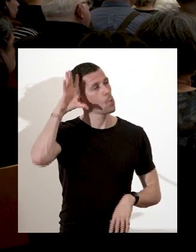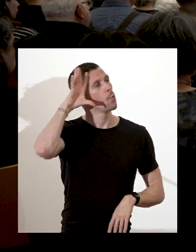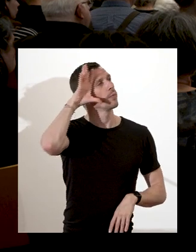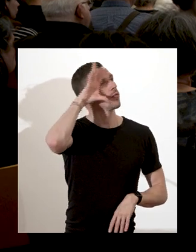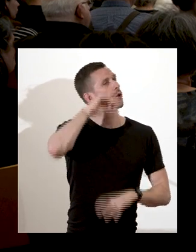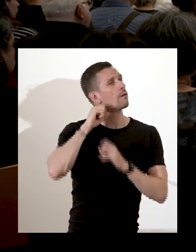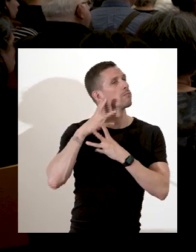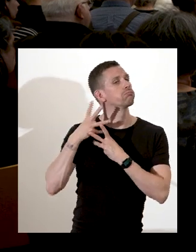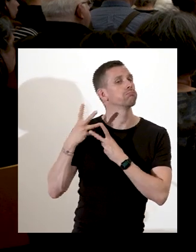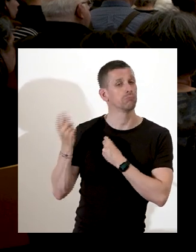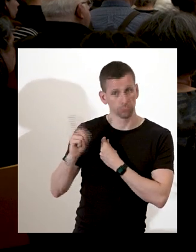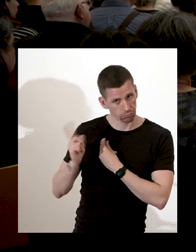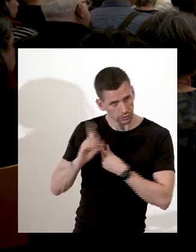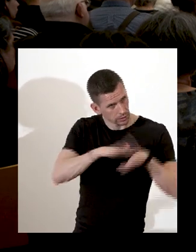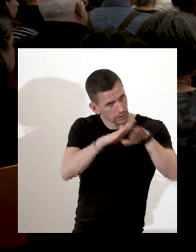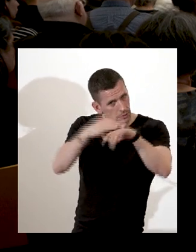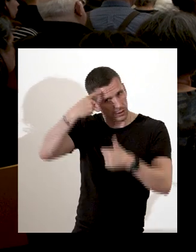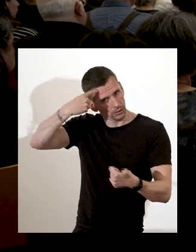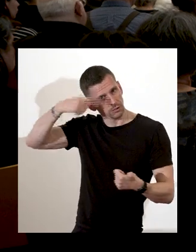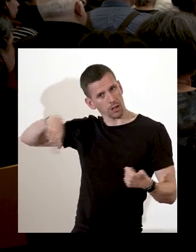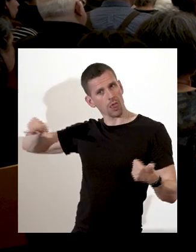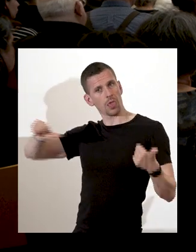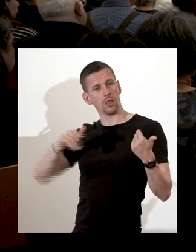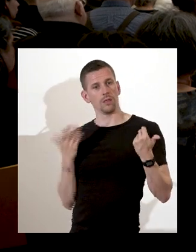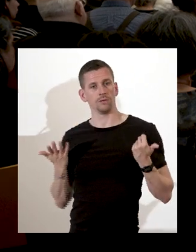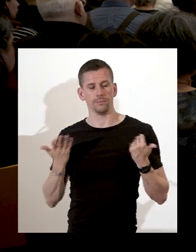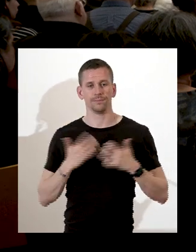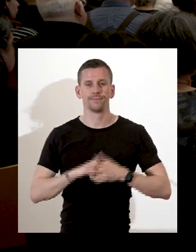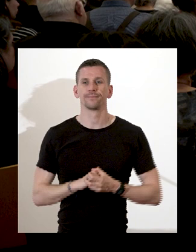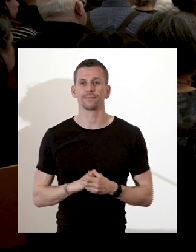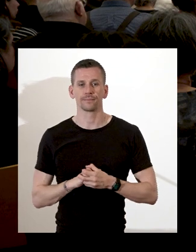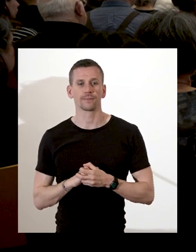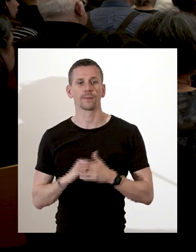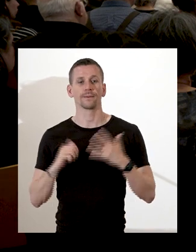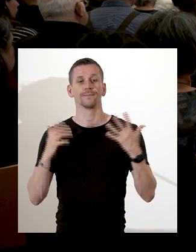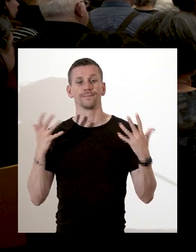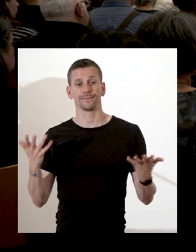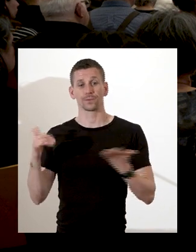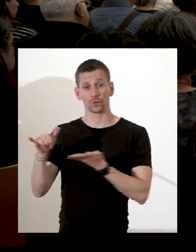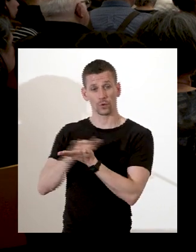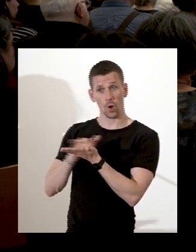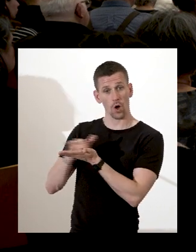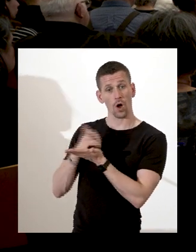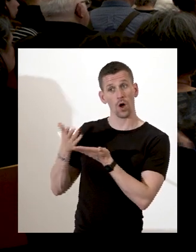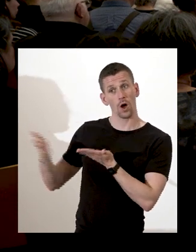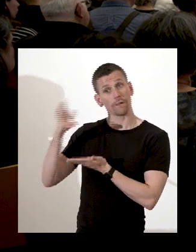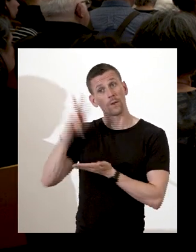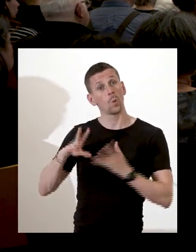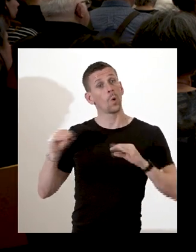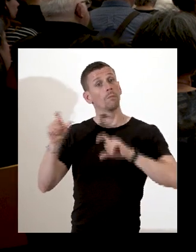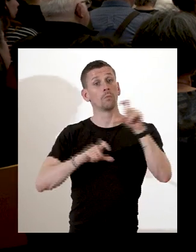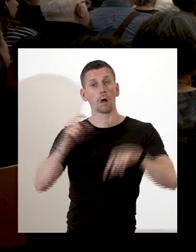comprendre cette négligence ? On va revenir justement à la genèse, aux origines de ce monument. Nous sommes au début des années